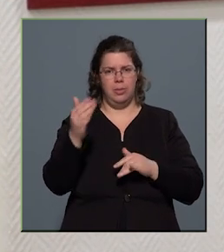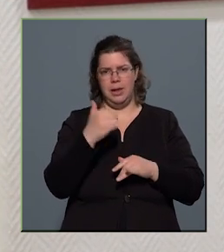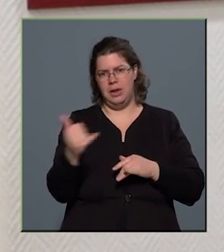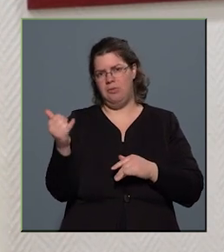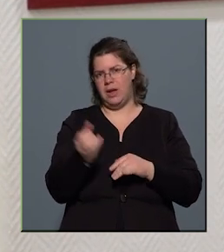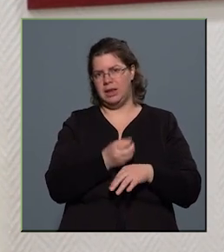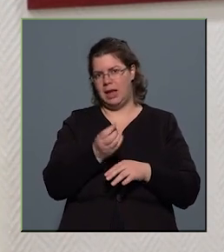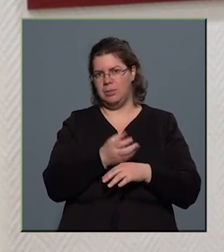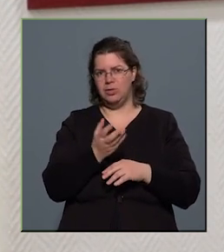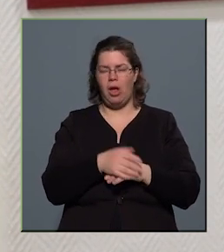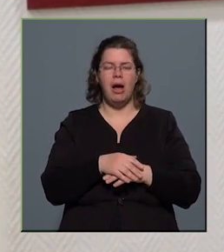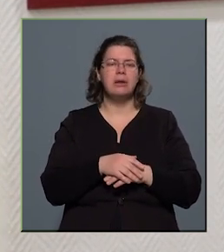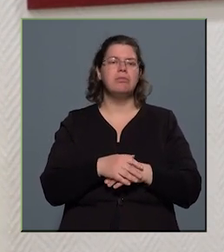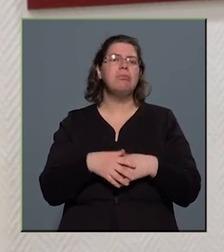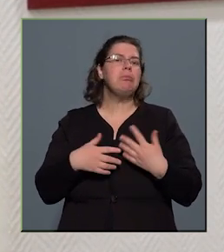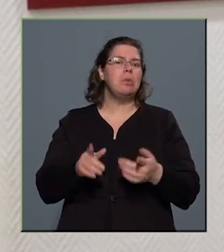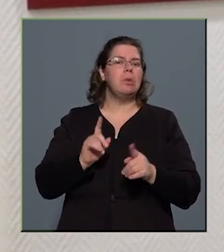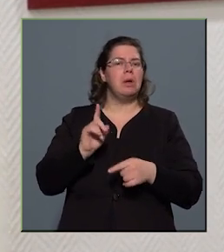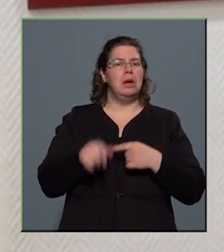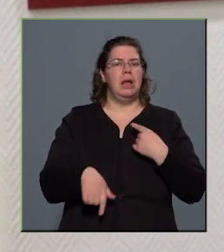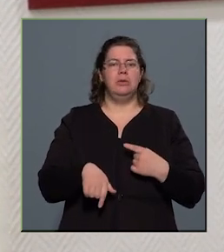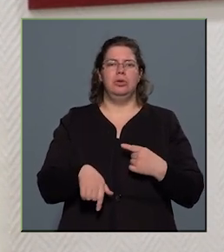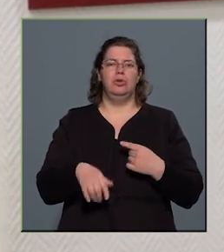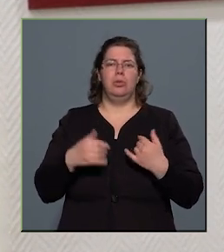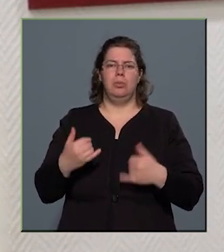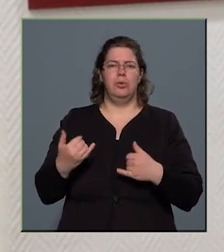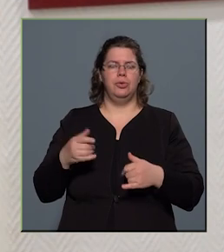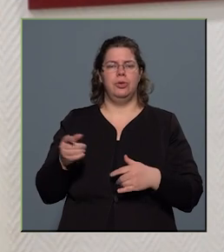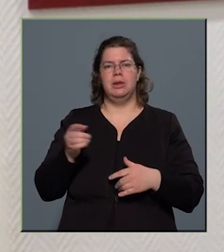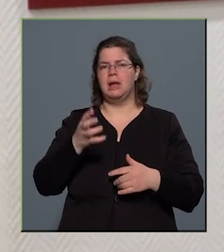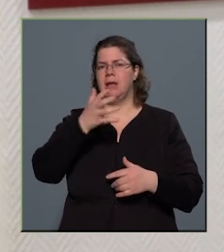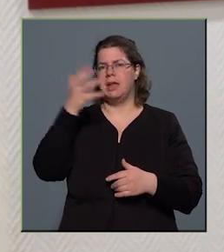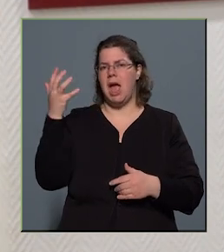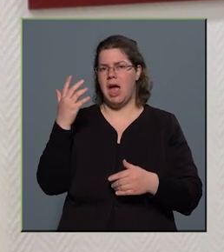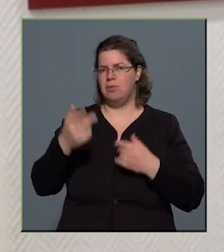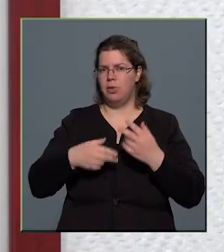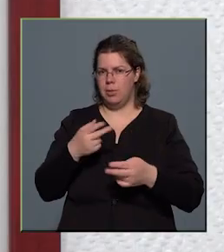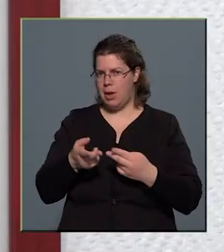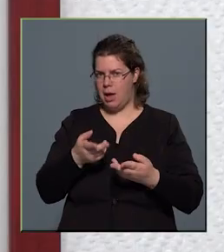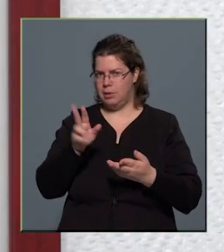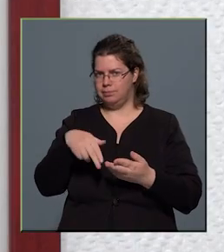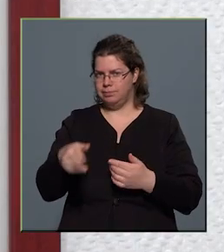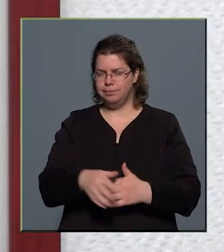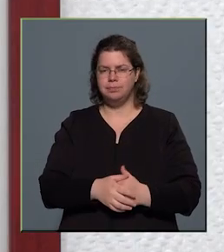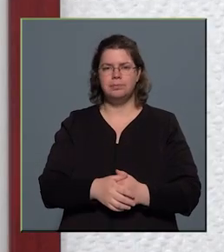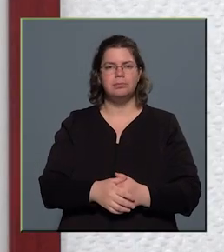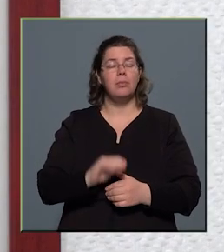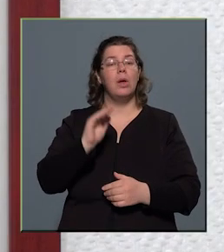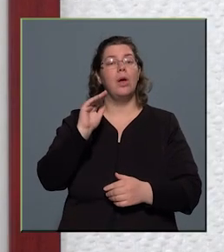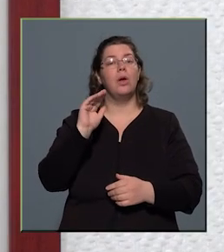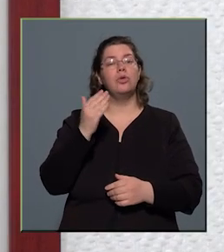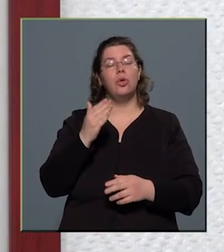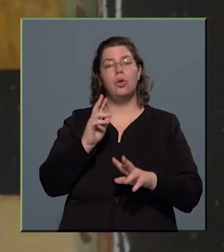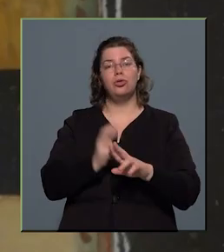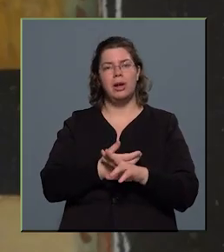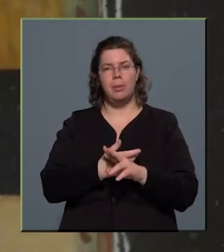a termései, úgyhogy a legutolsók, azok most itt a nyár folyamán születtek. A Tükörcserepek kiállítás két